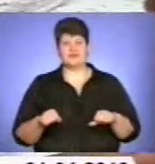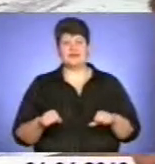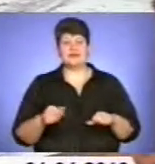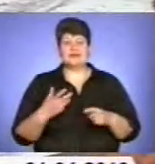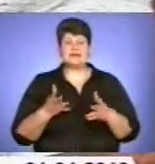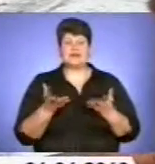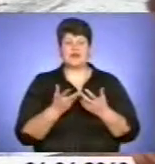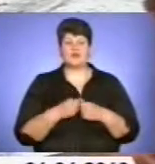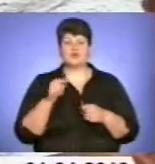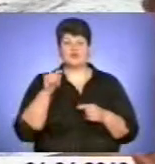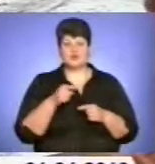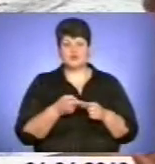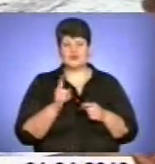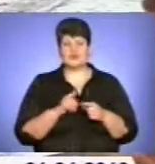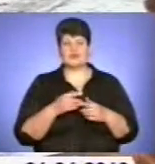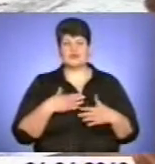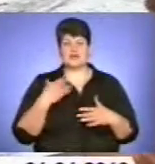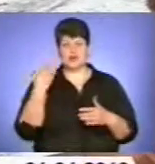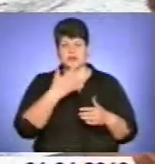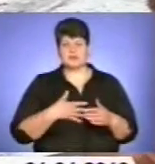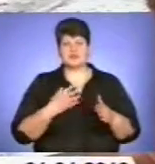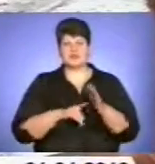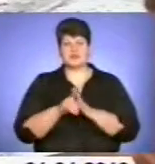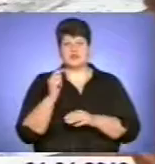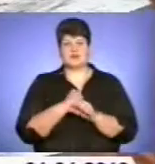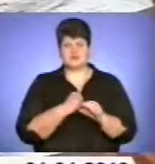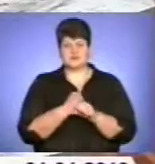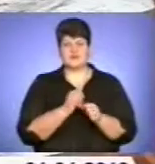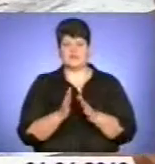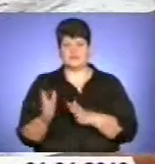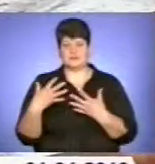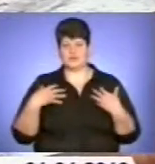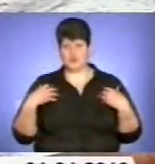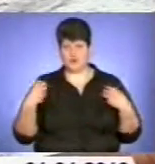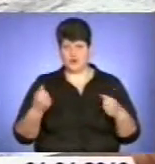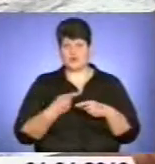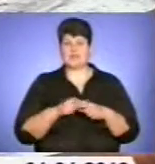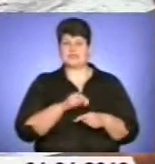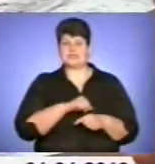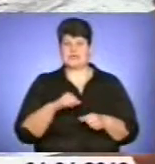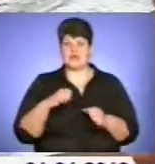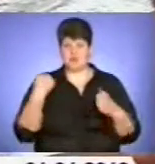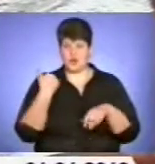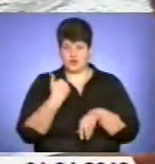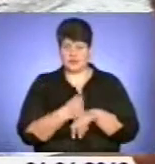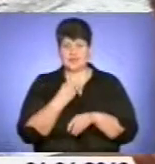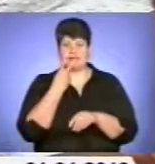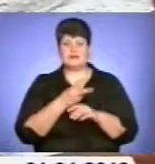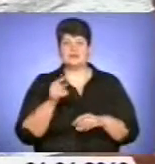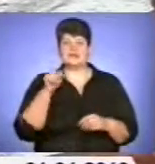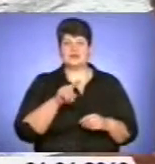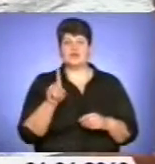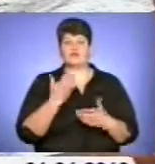зарахунок життєвого потенціалу наш організм починає працювати в режимі здоров'я. Це саме головне. Не зважаючи на те, в якому